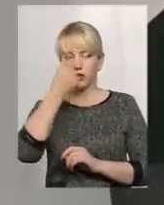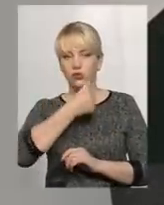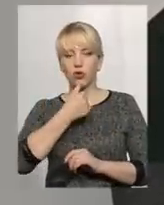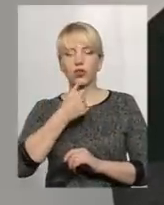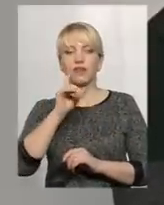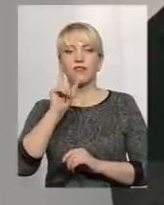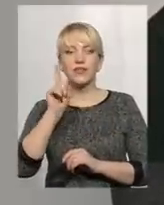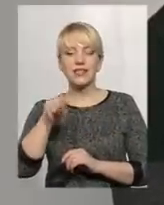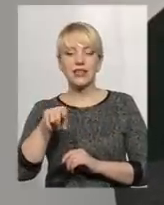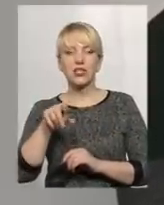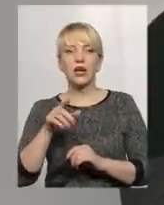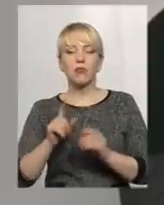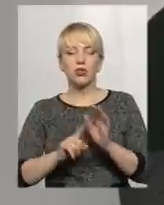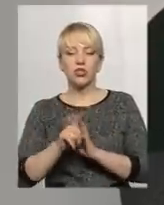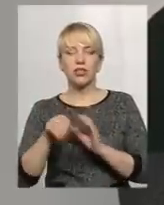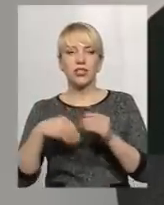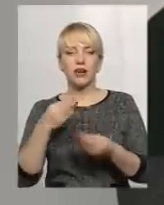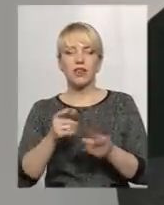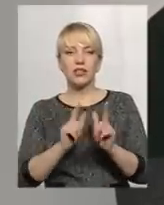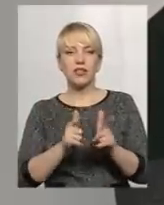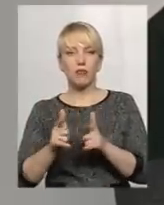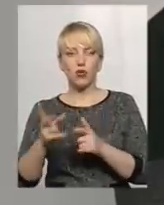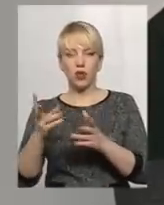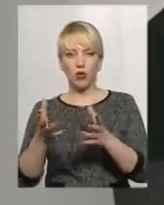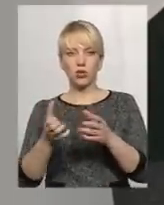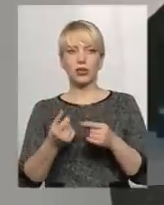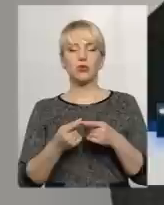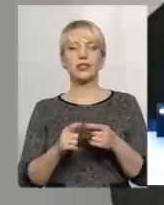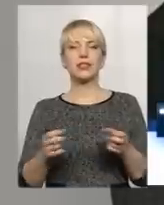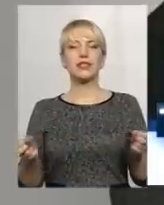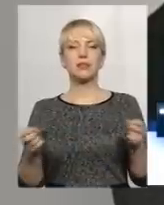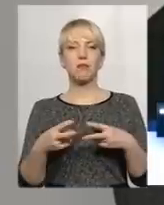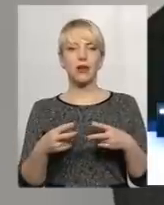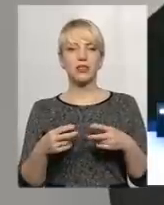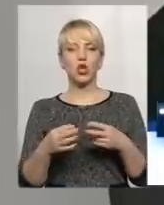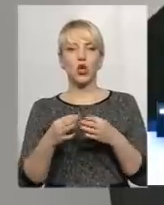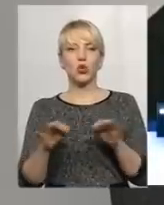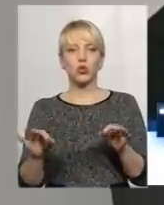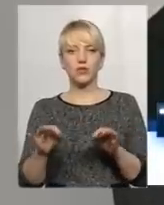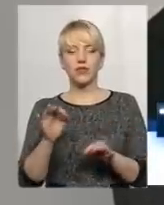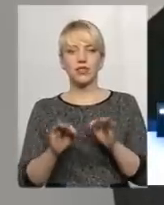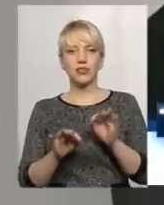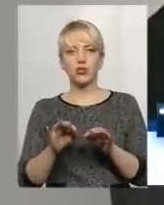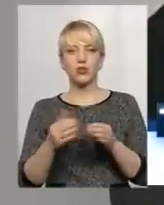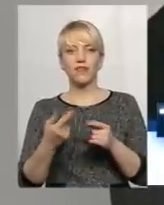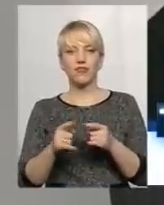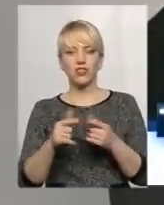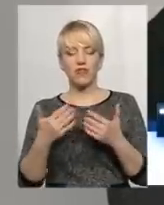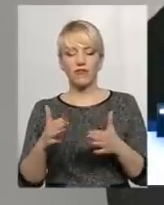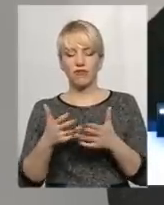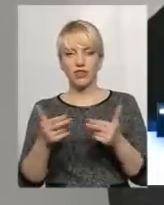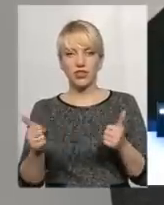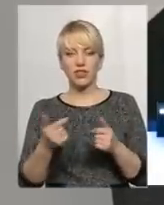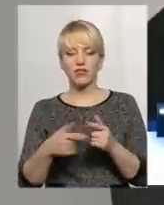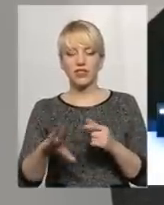саме началось надаватися погодження на отримання даного спецдозволу Суд вже їх визнав всі